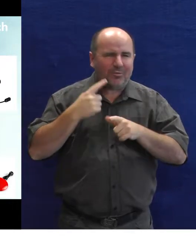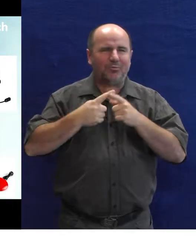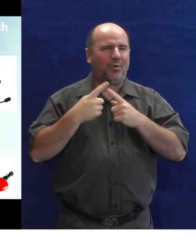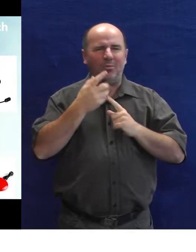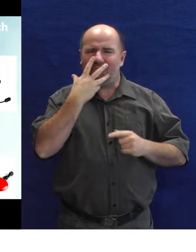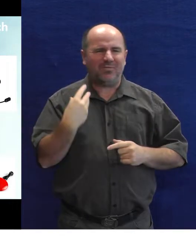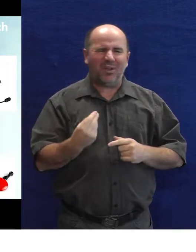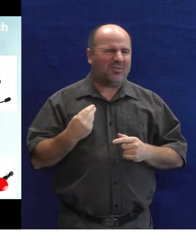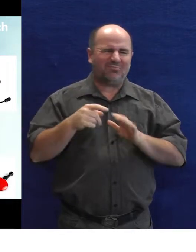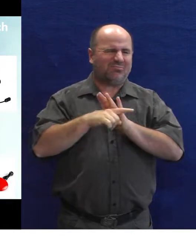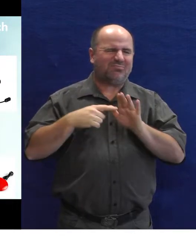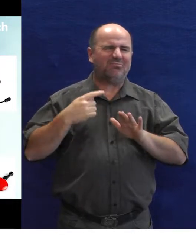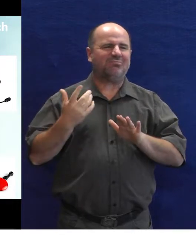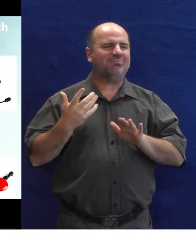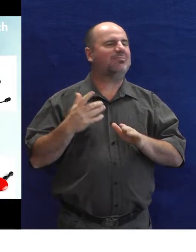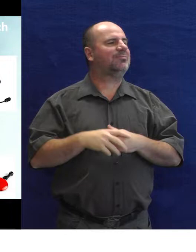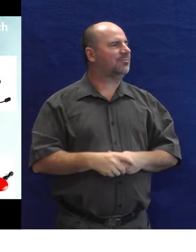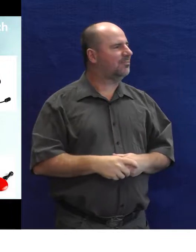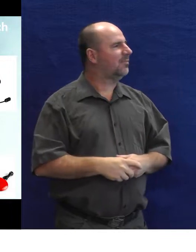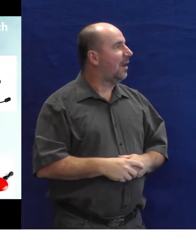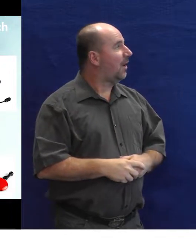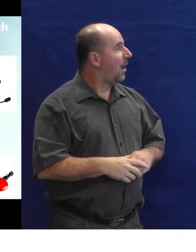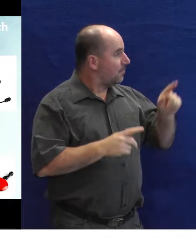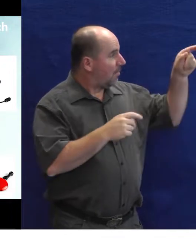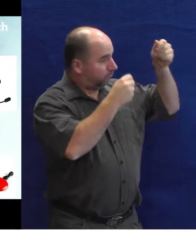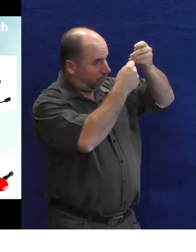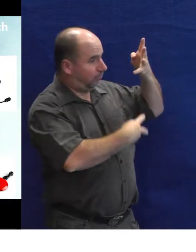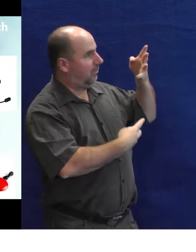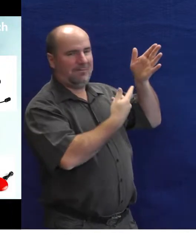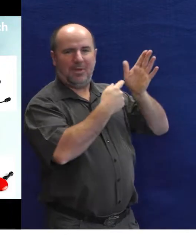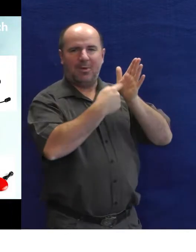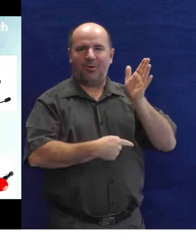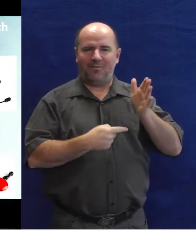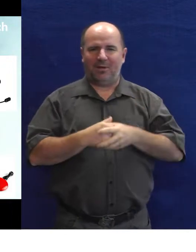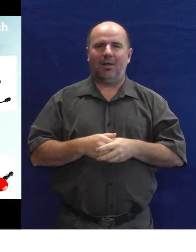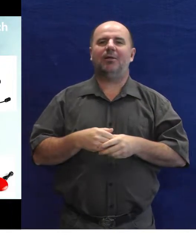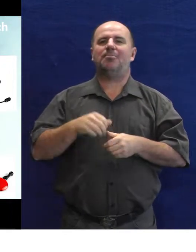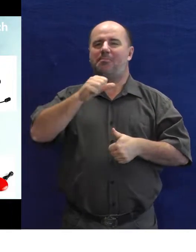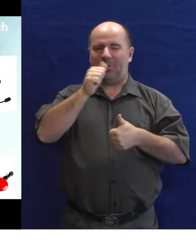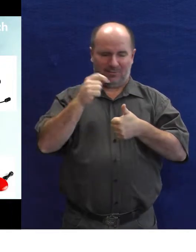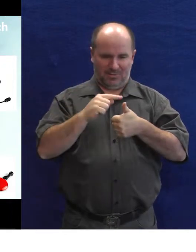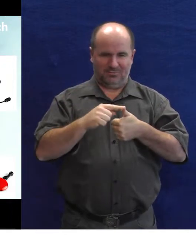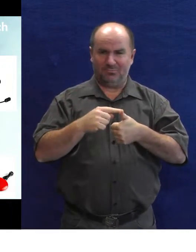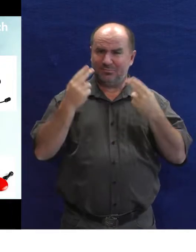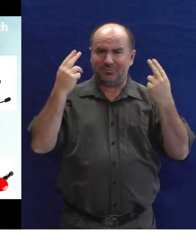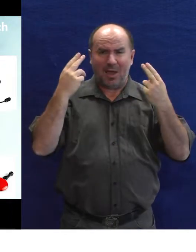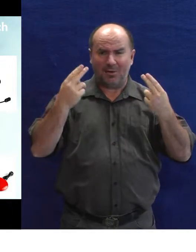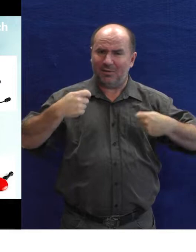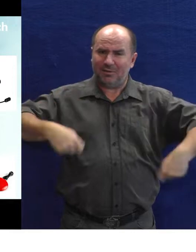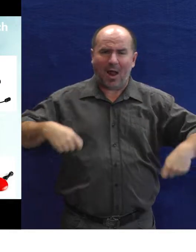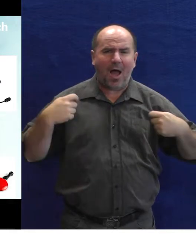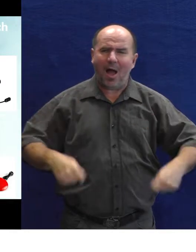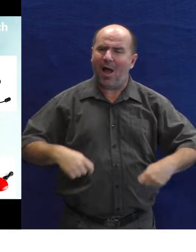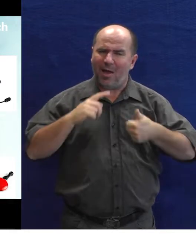komerčních pomucek zcela jasné a zjevné, které jsou tady výjmenované. Je to